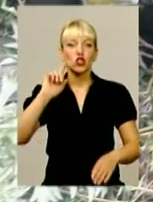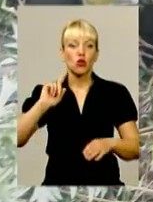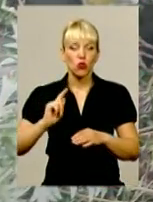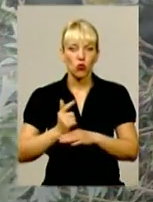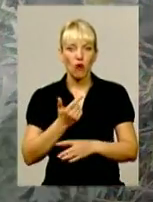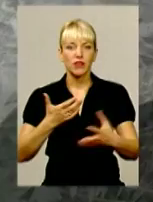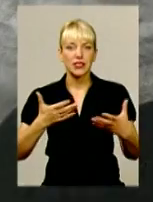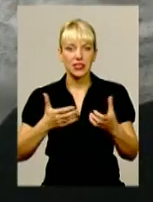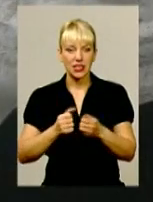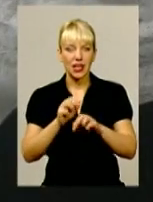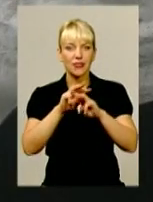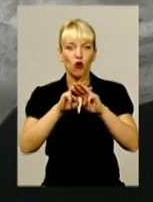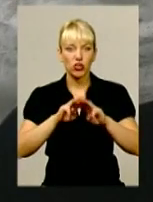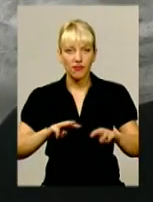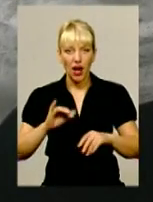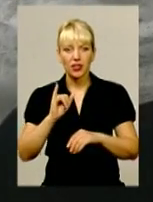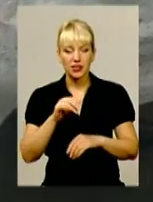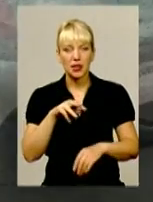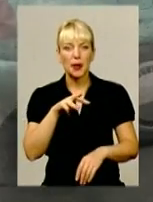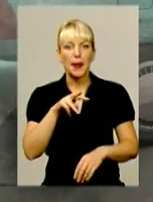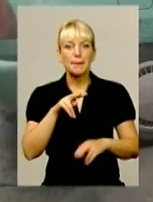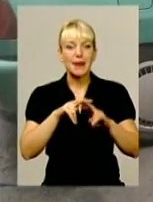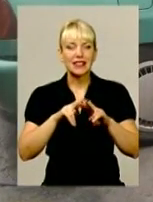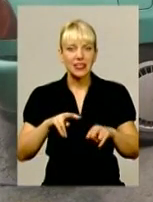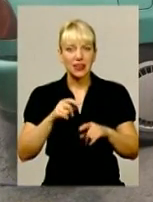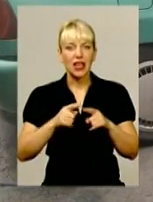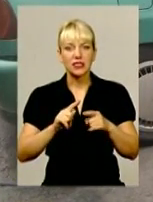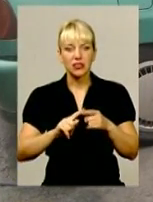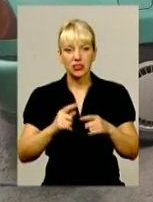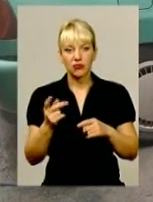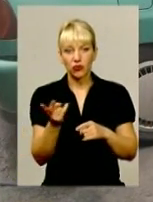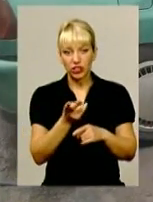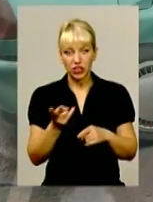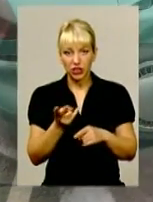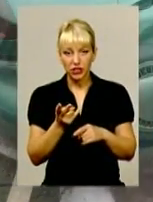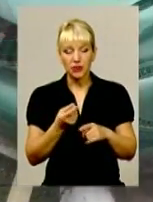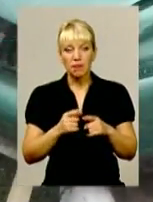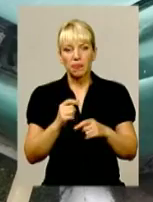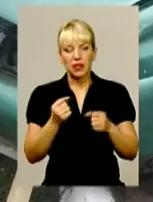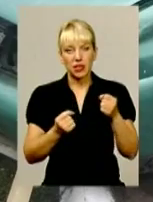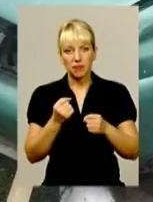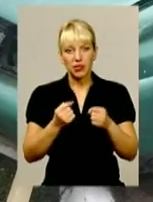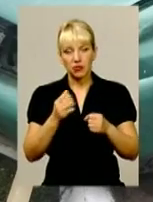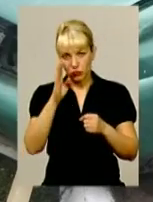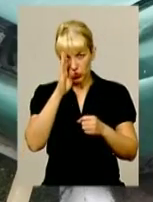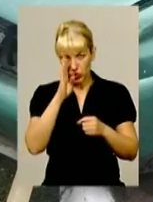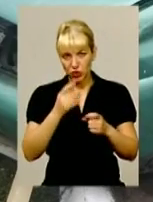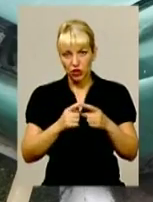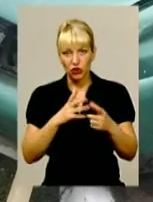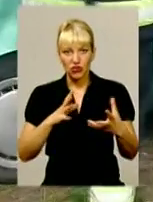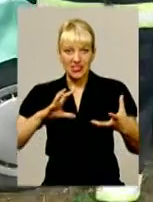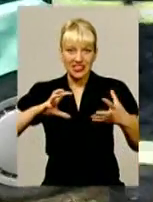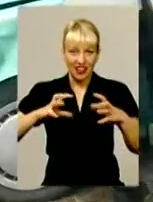– легковика «Фольксваген» та мікроавтобусу «Мерседес». Після ДТП 51-річного водія легковика затиснуло металевими